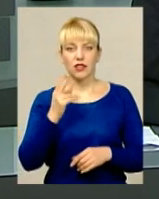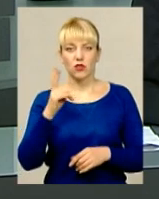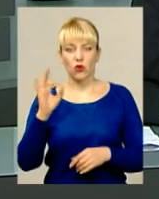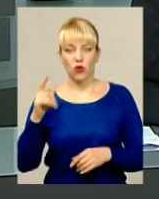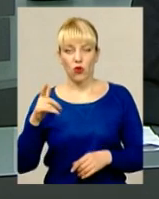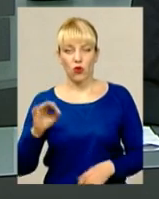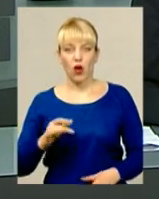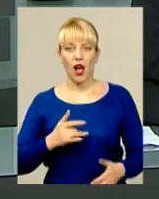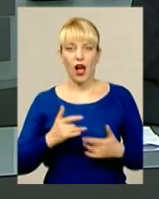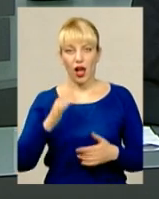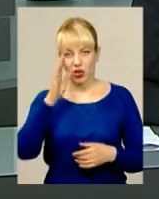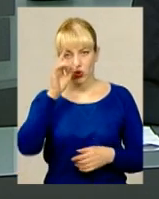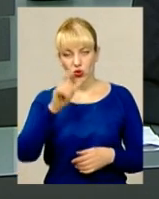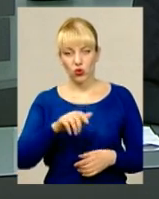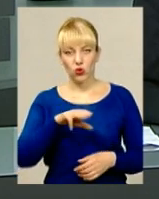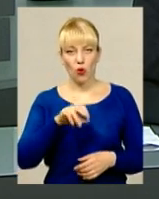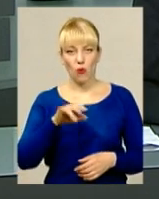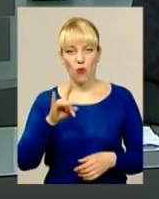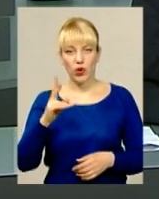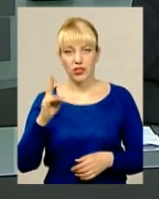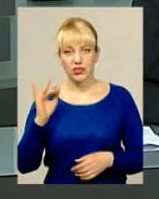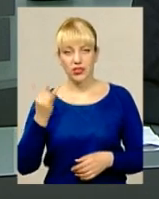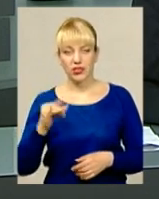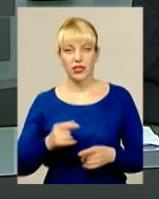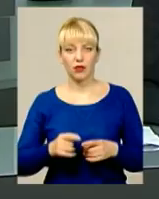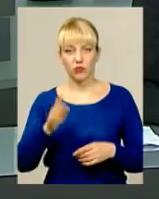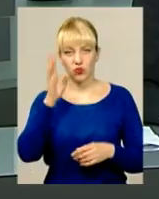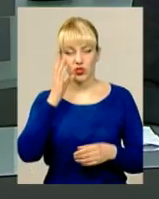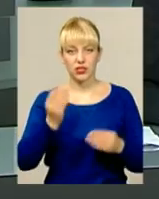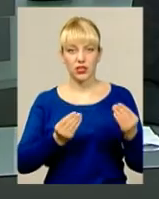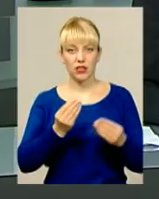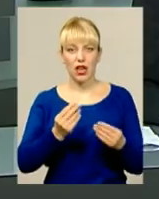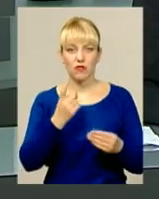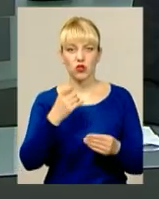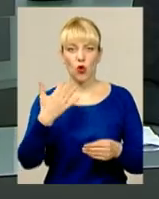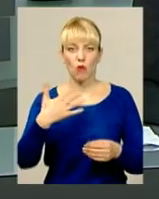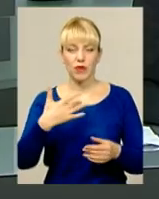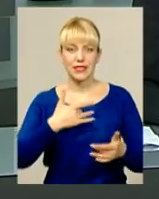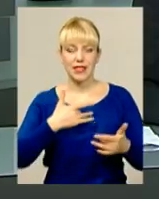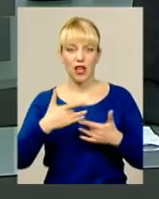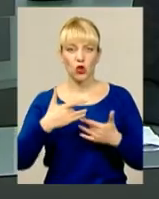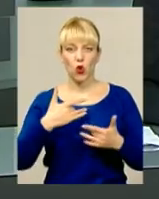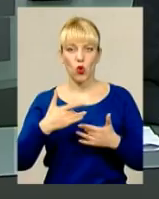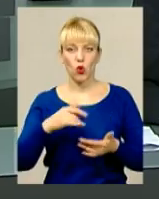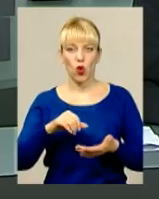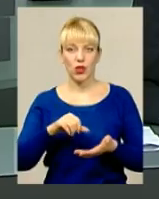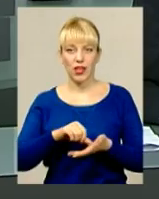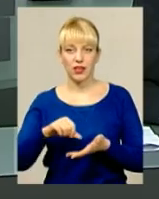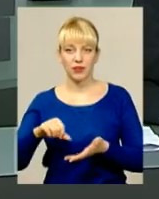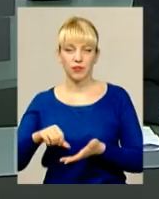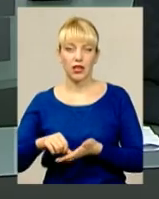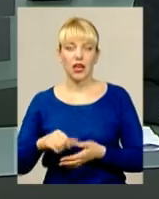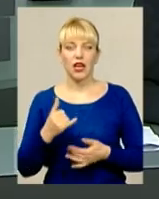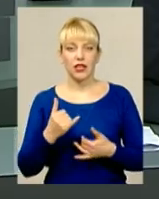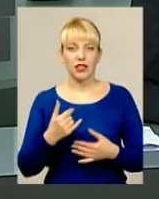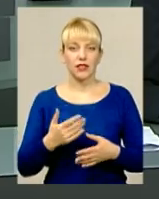Олександр Топоринський. За цей немалий час зіграв понад 150 ролей у п'єсах вітчизняних і зарубіжних драматургів.